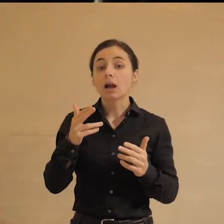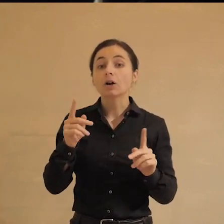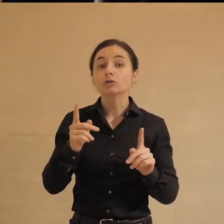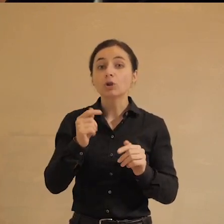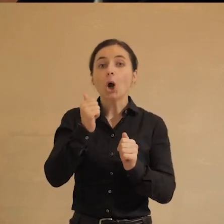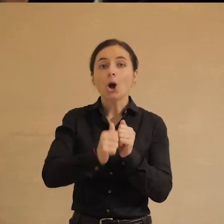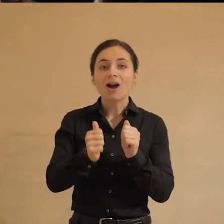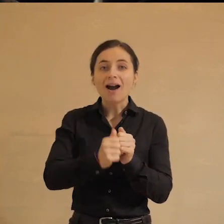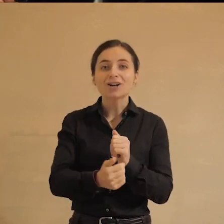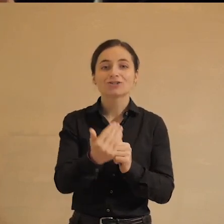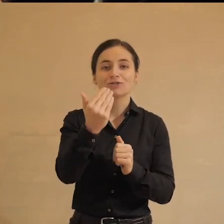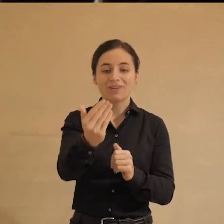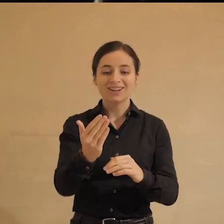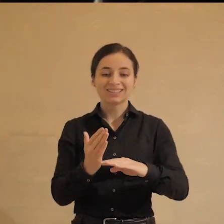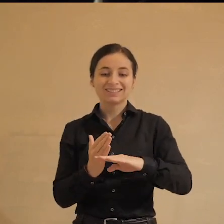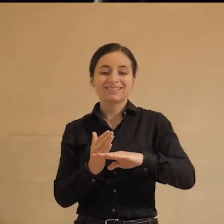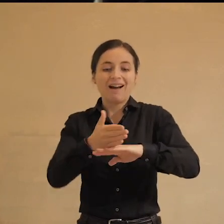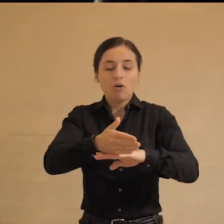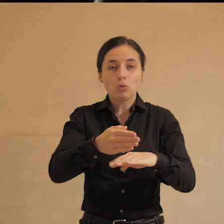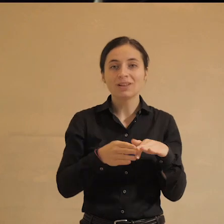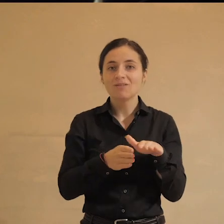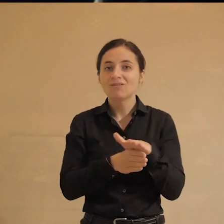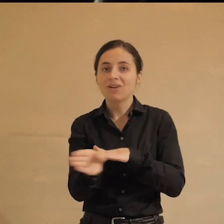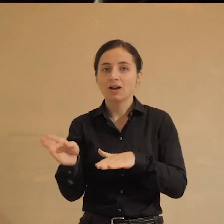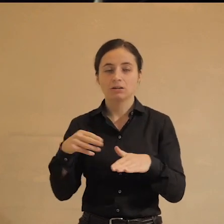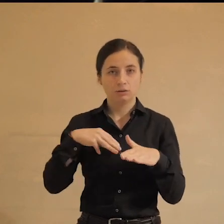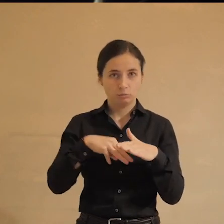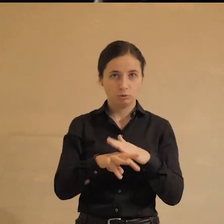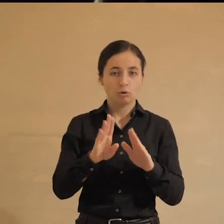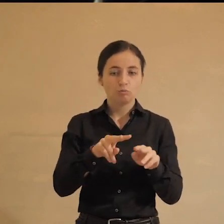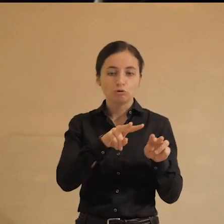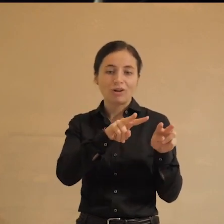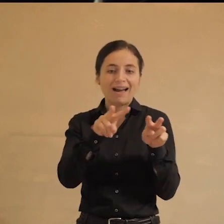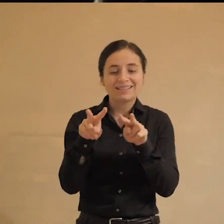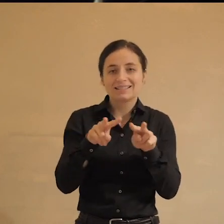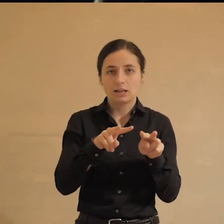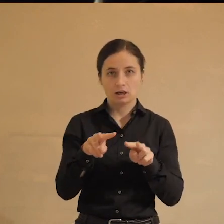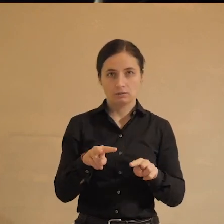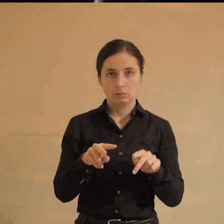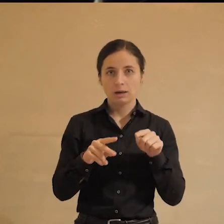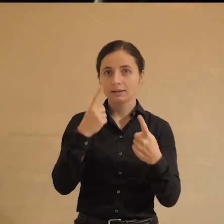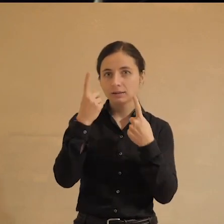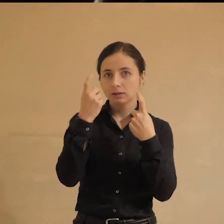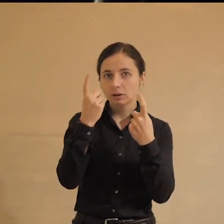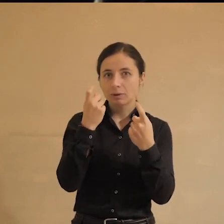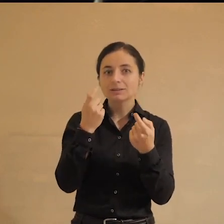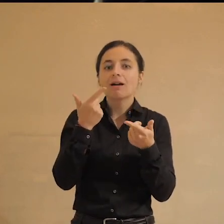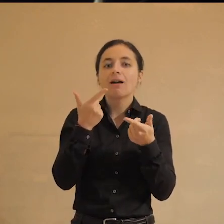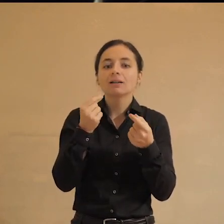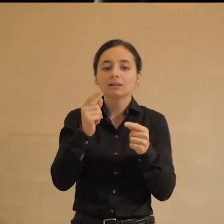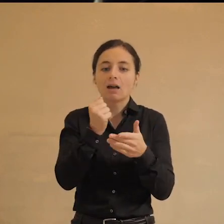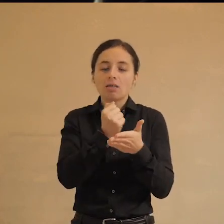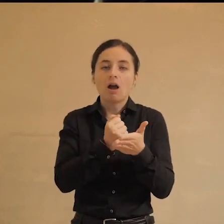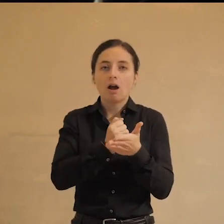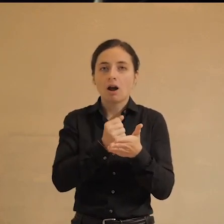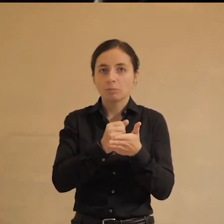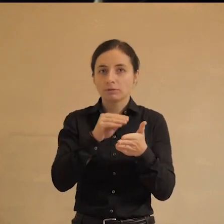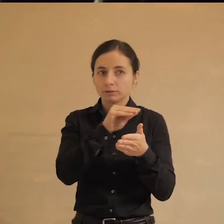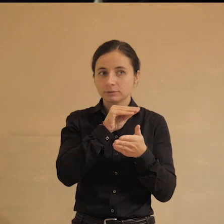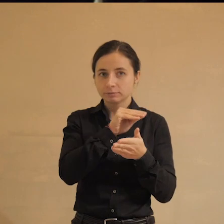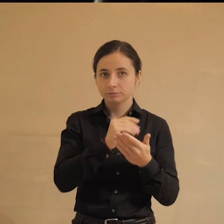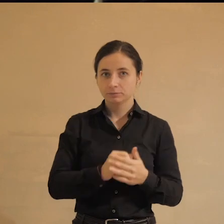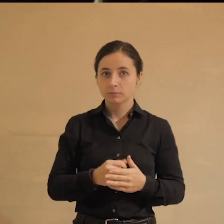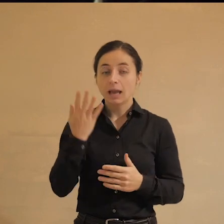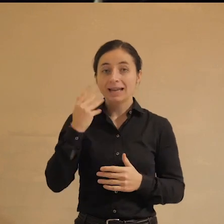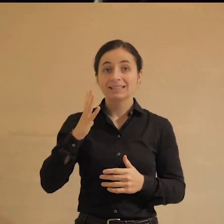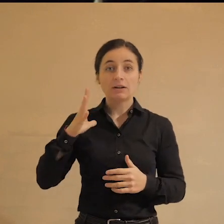что каждый ваш заход и выход из метро будет отслеживаем, эта информация где-то накапливается. А когда